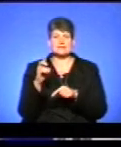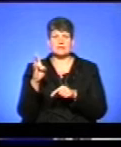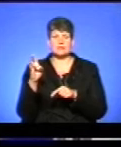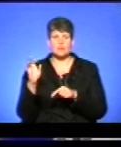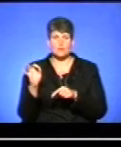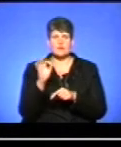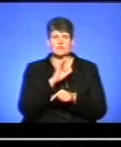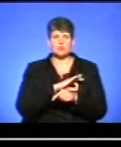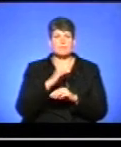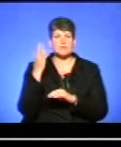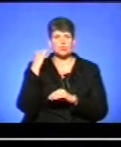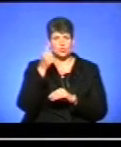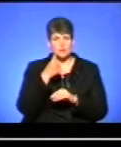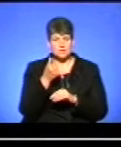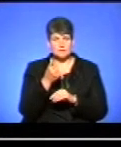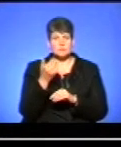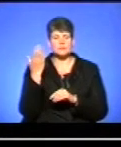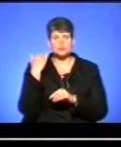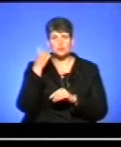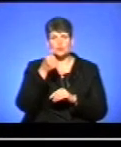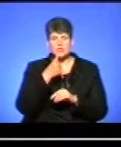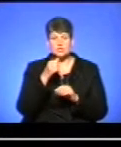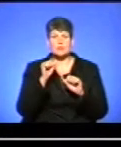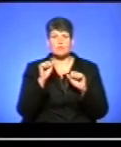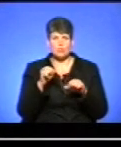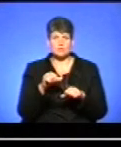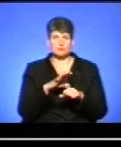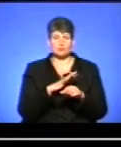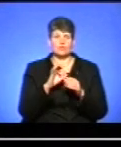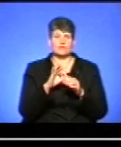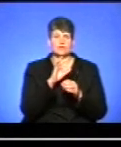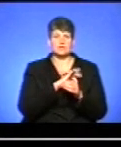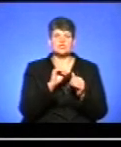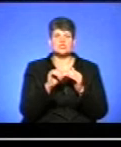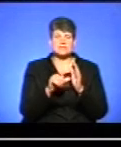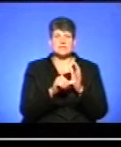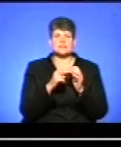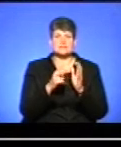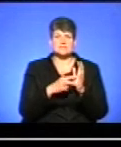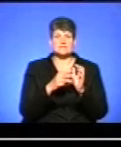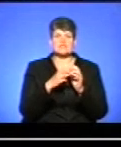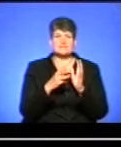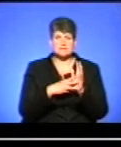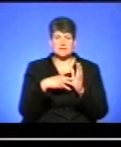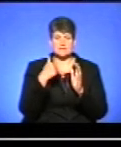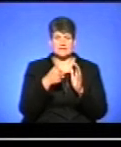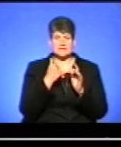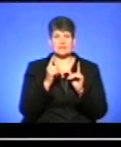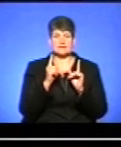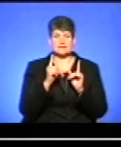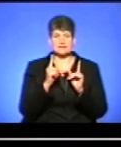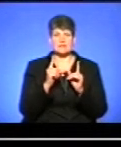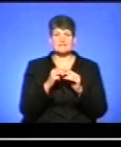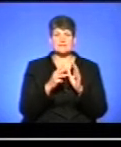використання минулорічних. Минулорічні сертифікати можуть використовувати 16, 17, 18 рівень, за винятком 18